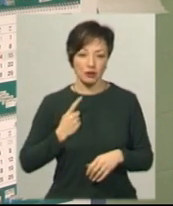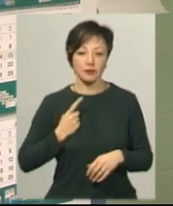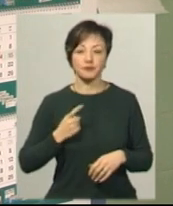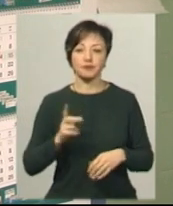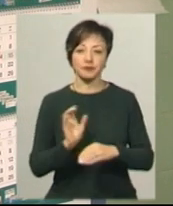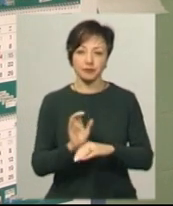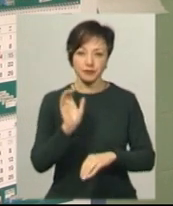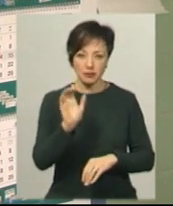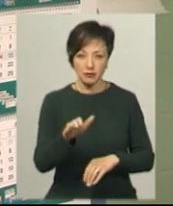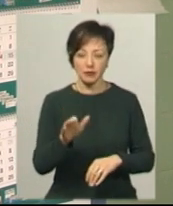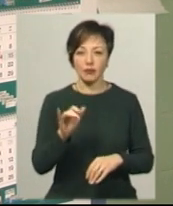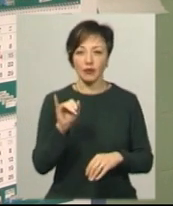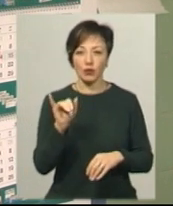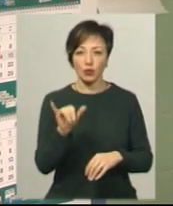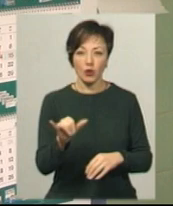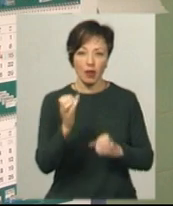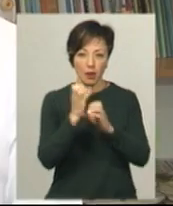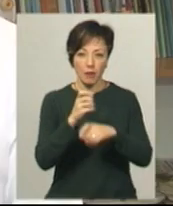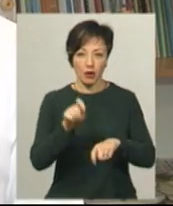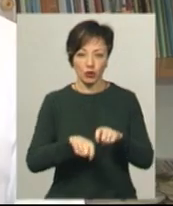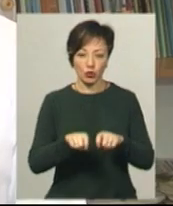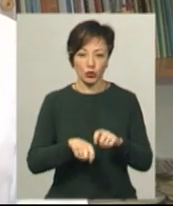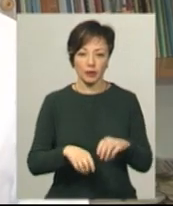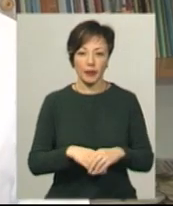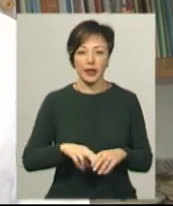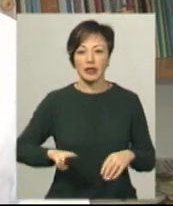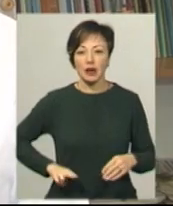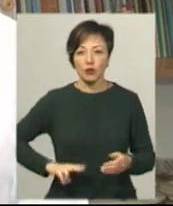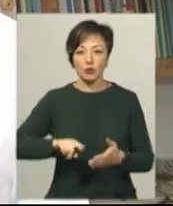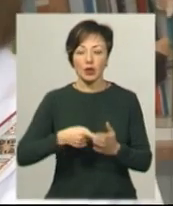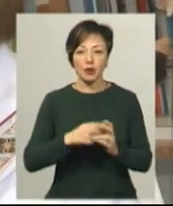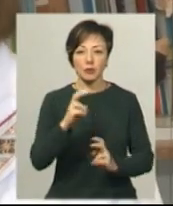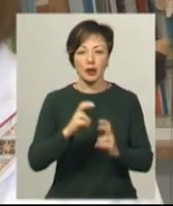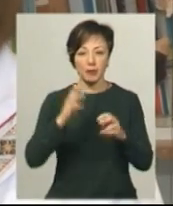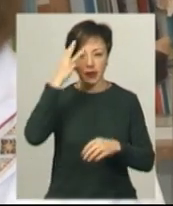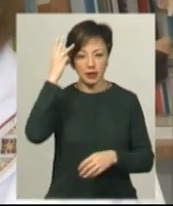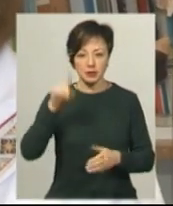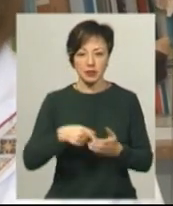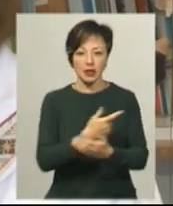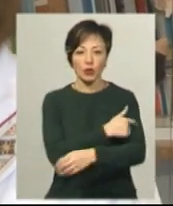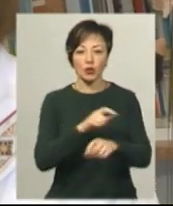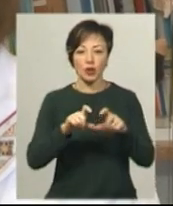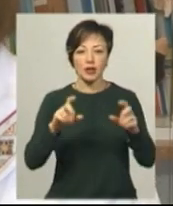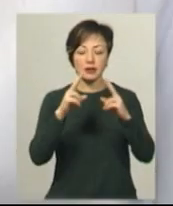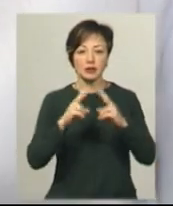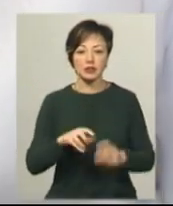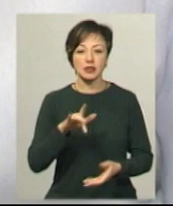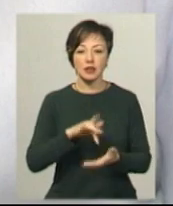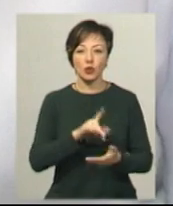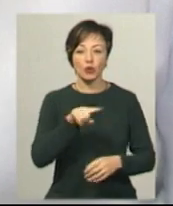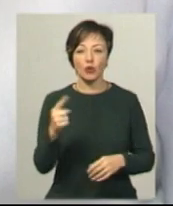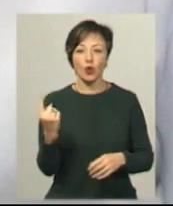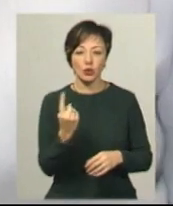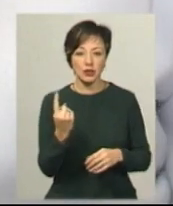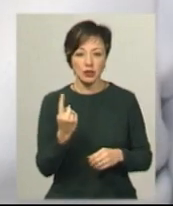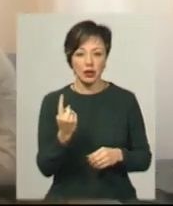тоді скеровуємо в лабораторії. Директор комунального підприємства Хмельницький міський лікувально-діагностичний центр номер один